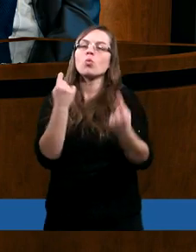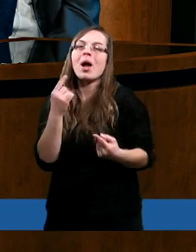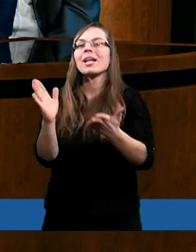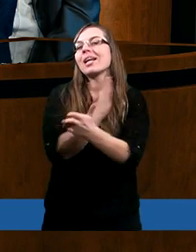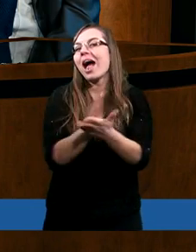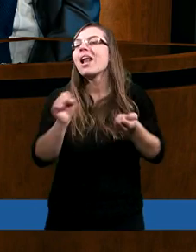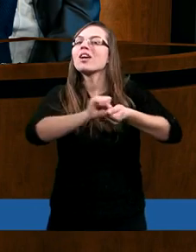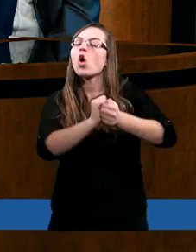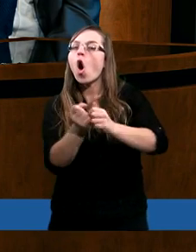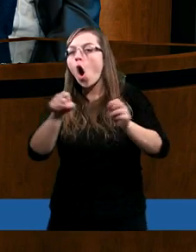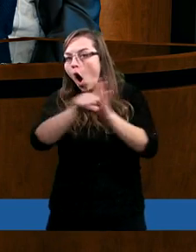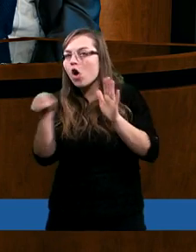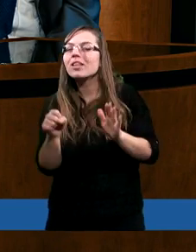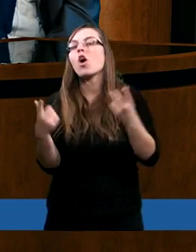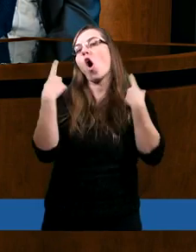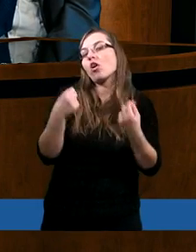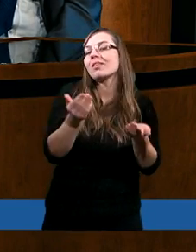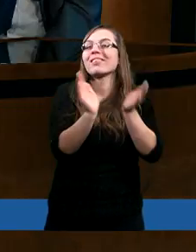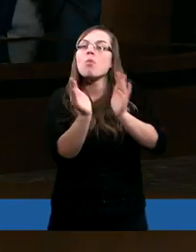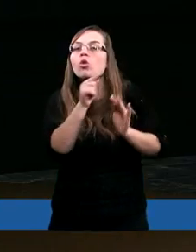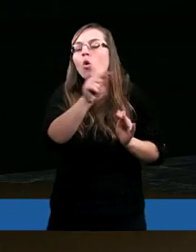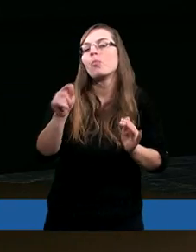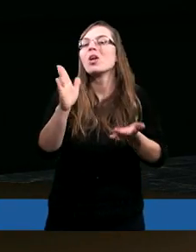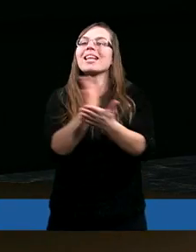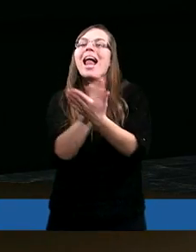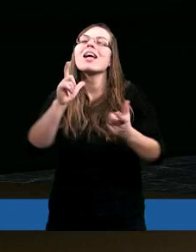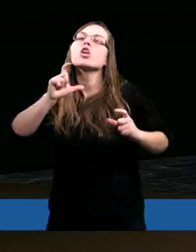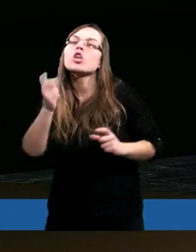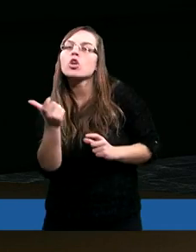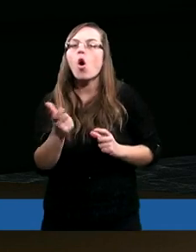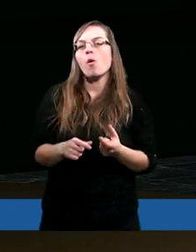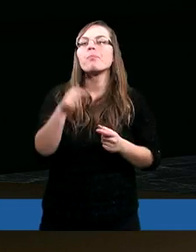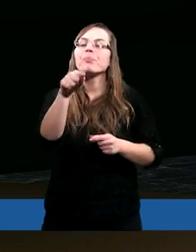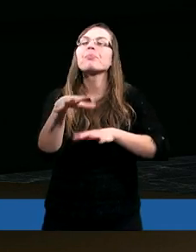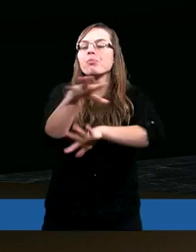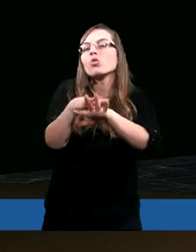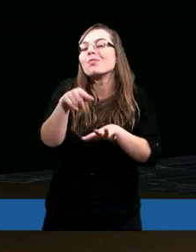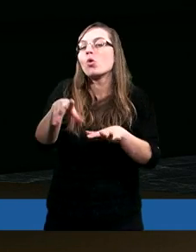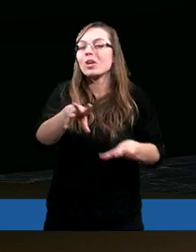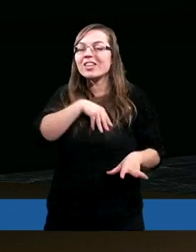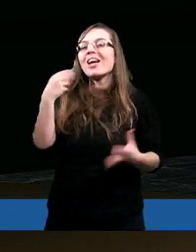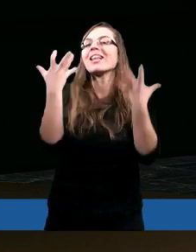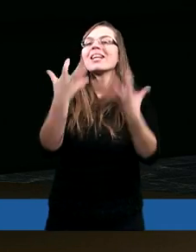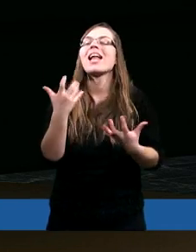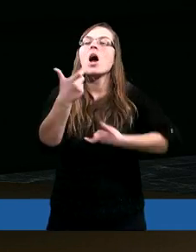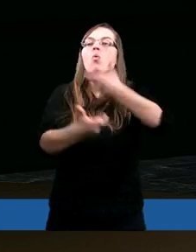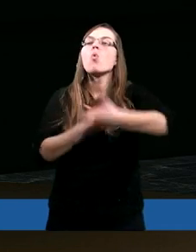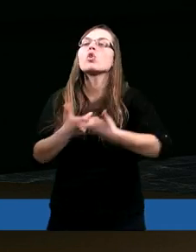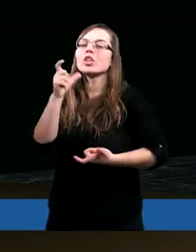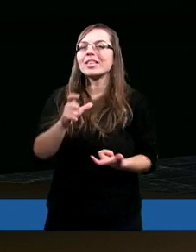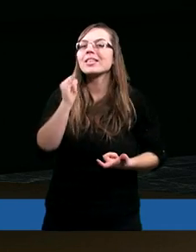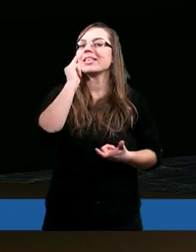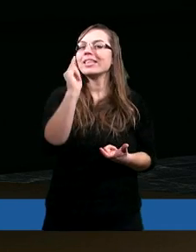zależy od potrzeby, zależy co Duch Święty chce uczynić